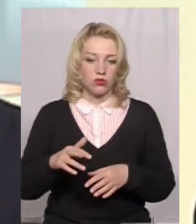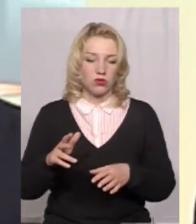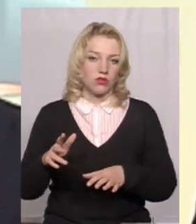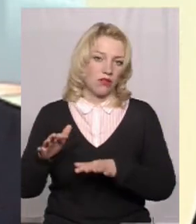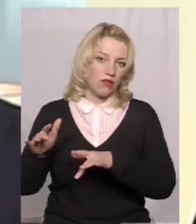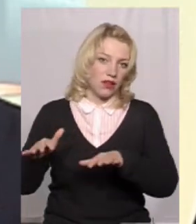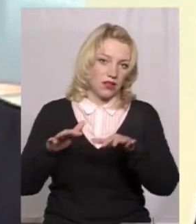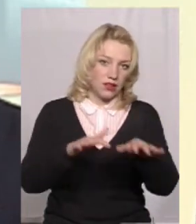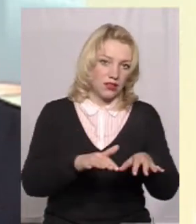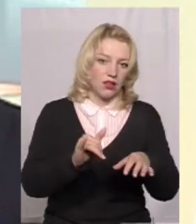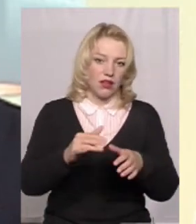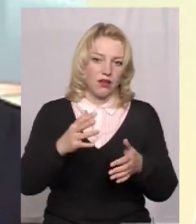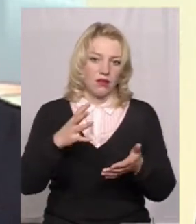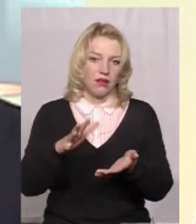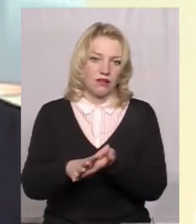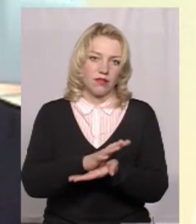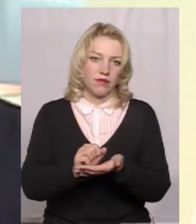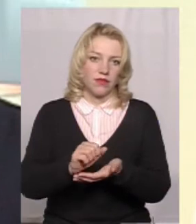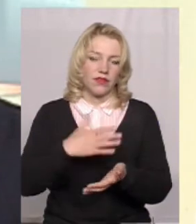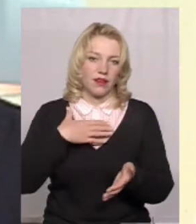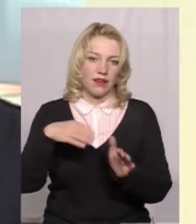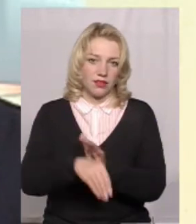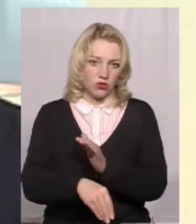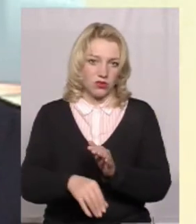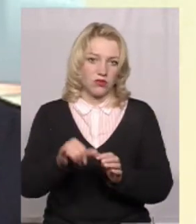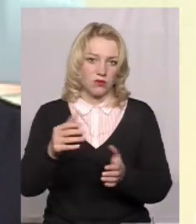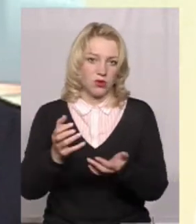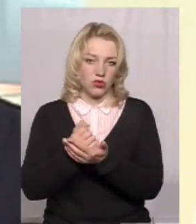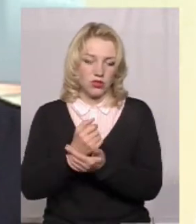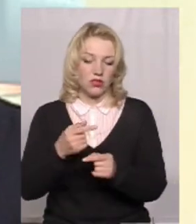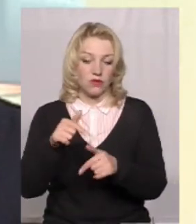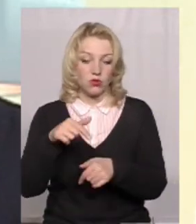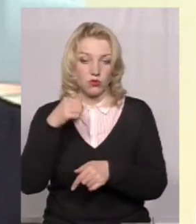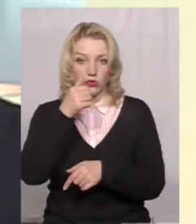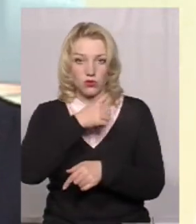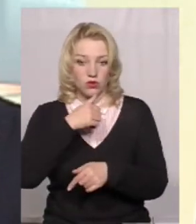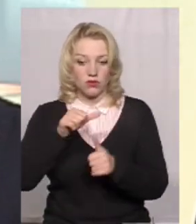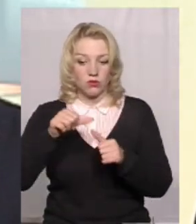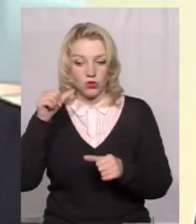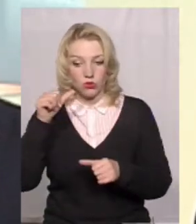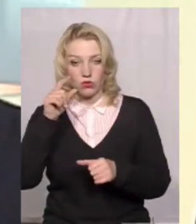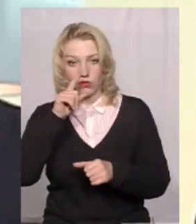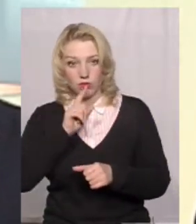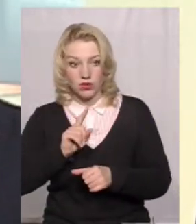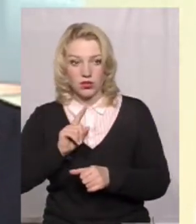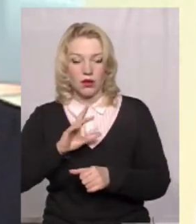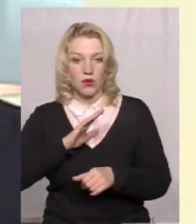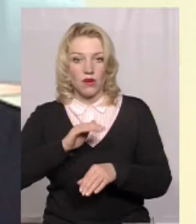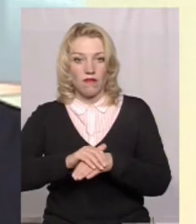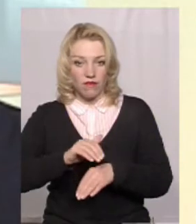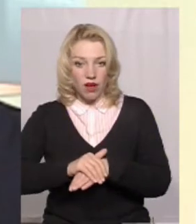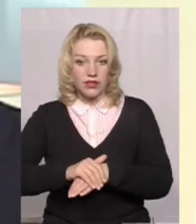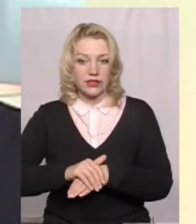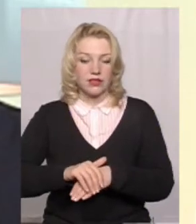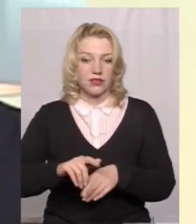І багато ми знаємо сьогодні по нашій області, навіть в цьому році, минулого місяця, були факти